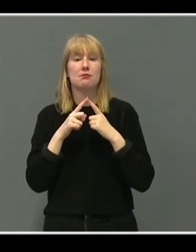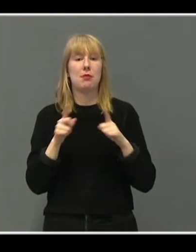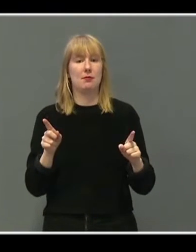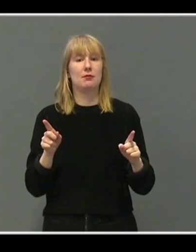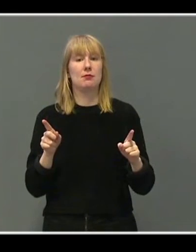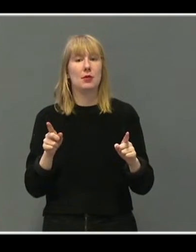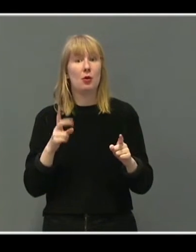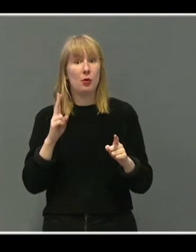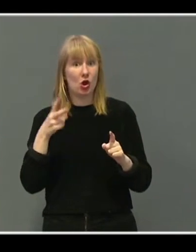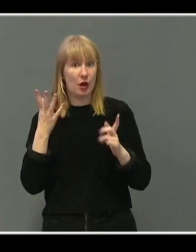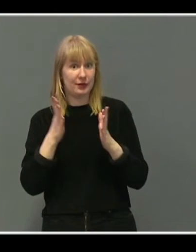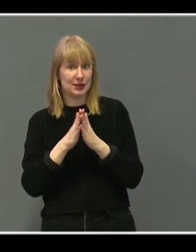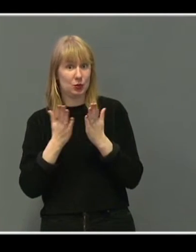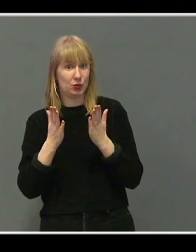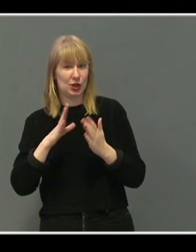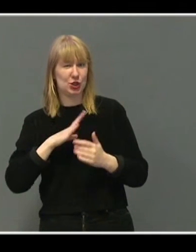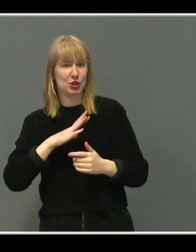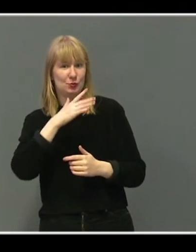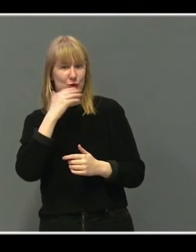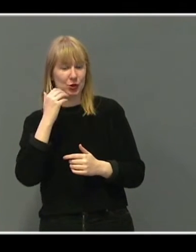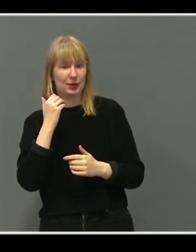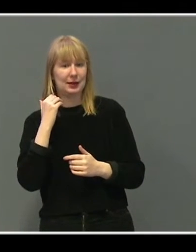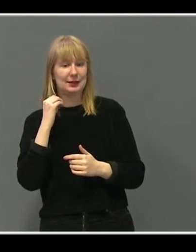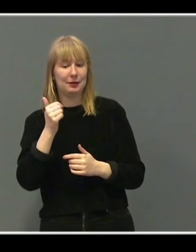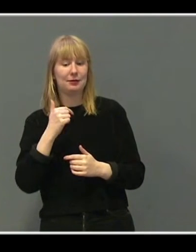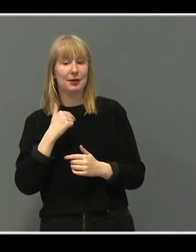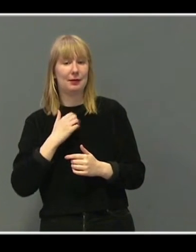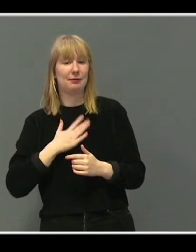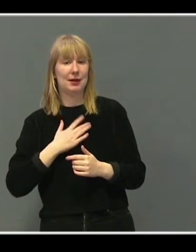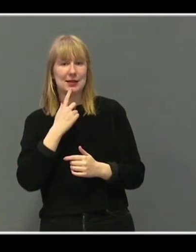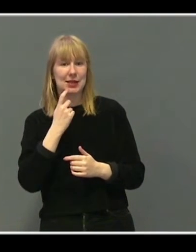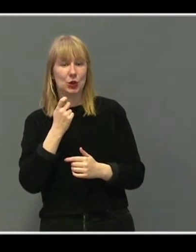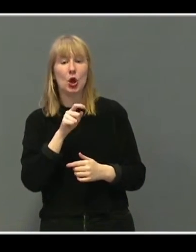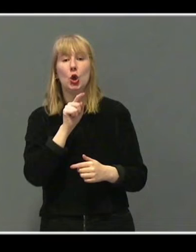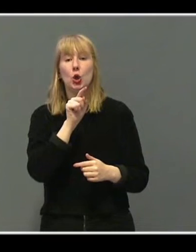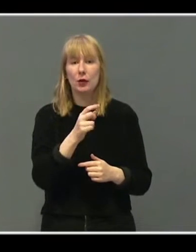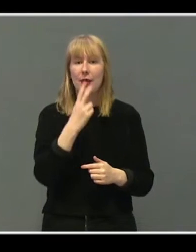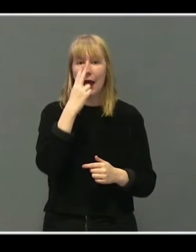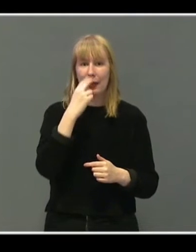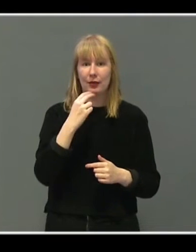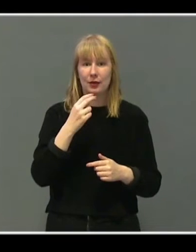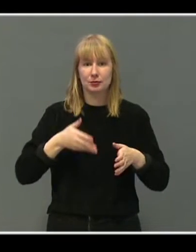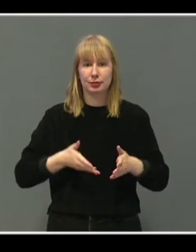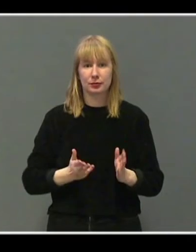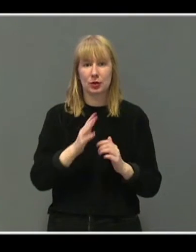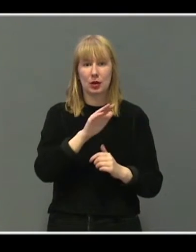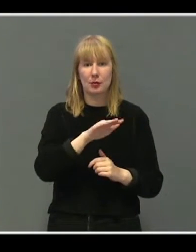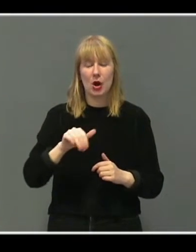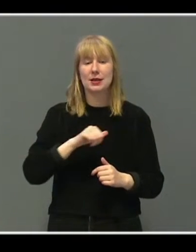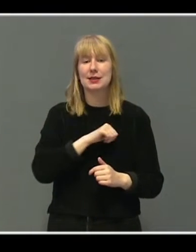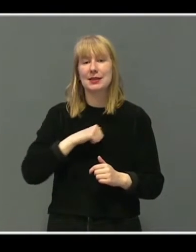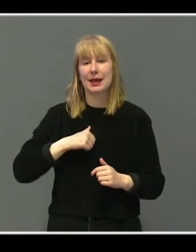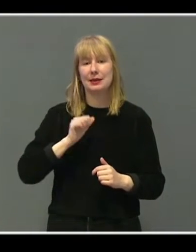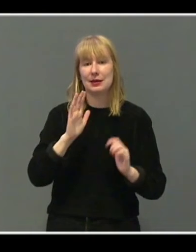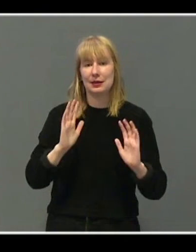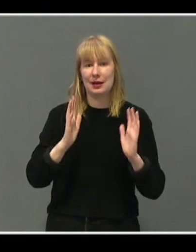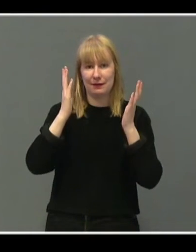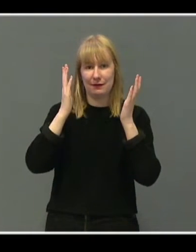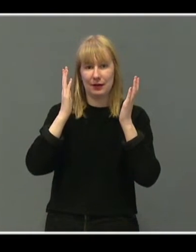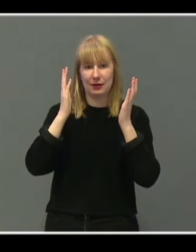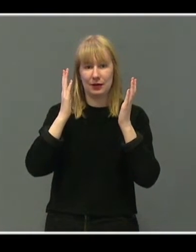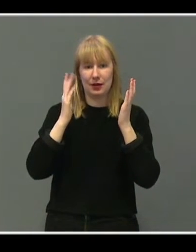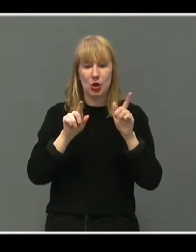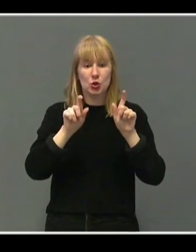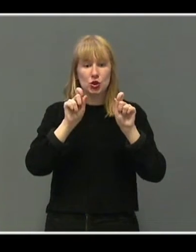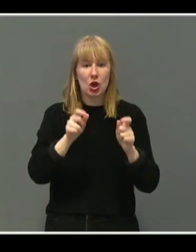så forteller hun en historie som jeg synes er morsom, og det var det som var årsaken av at tok ordet. Hun fikk barn sent i livet. Og var den som